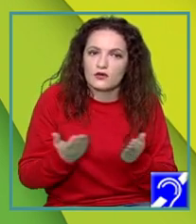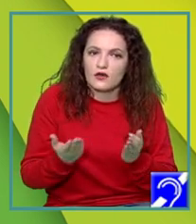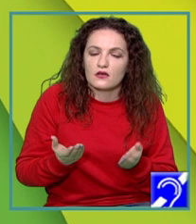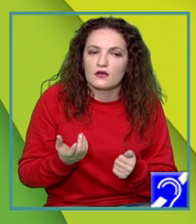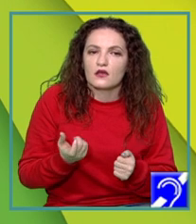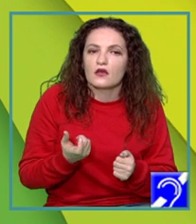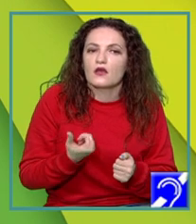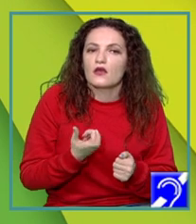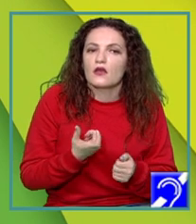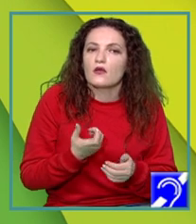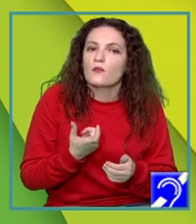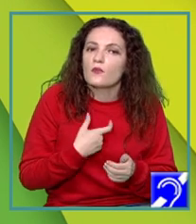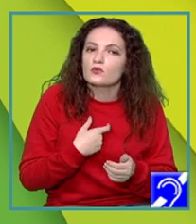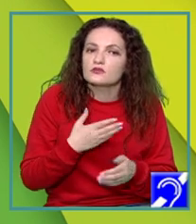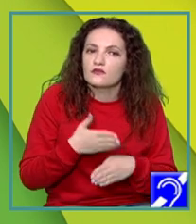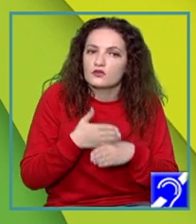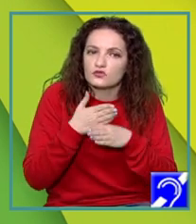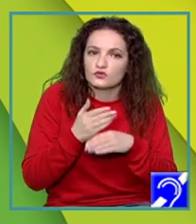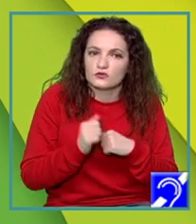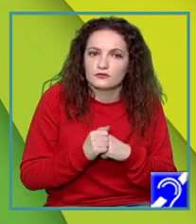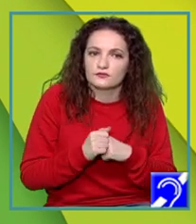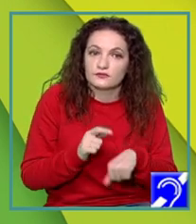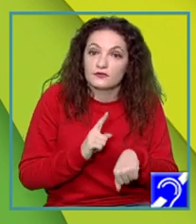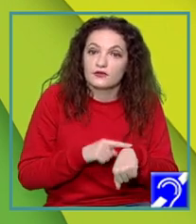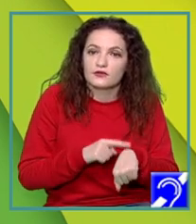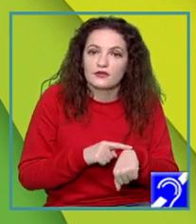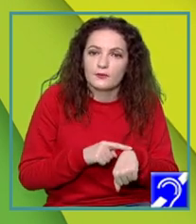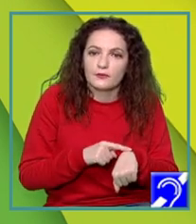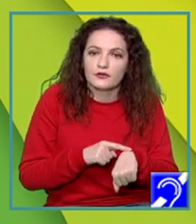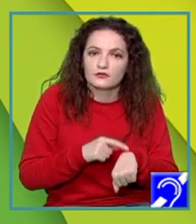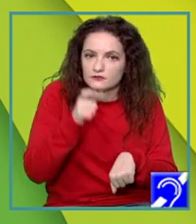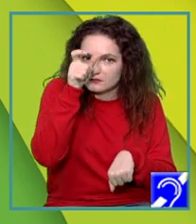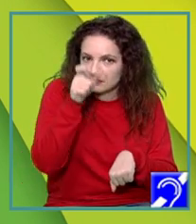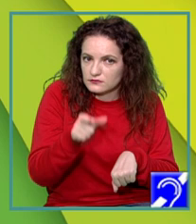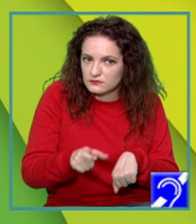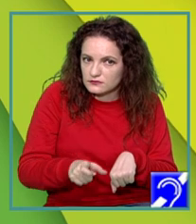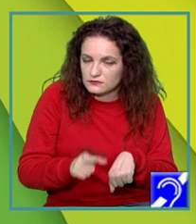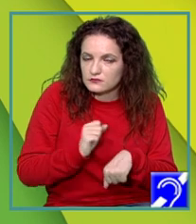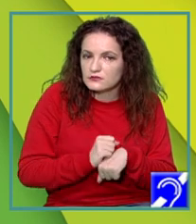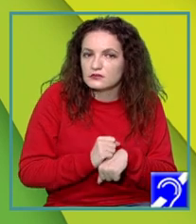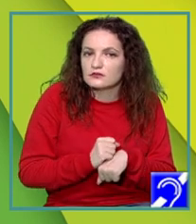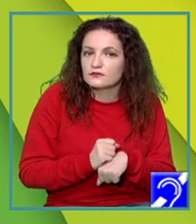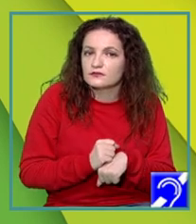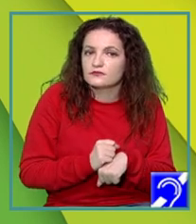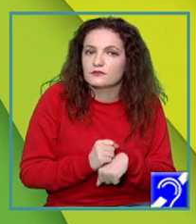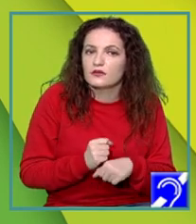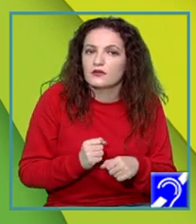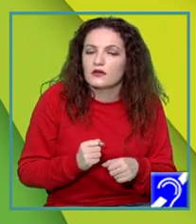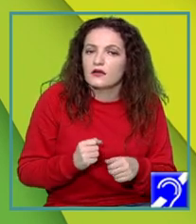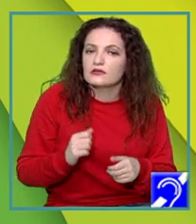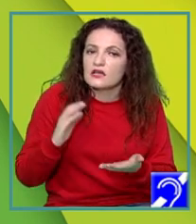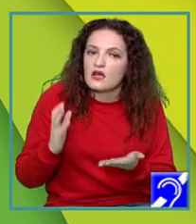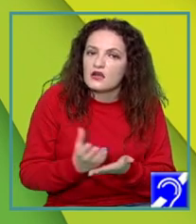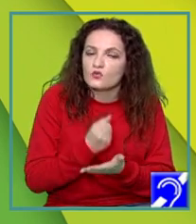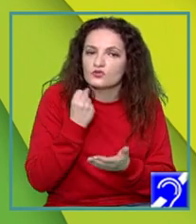De asemenea aș vrea să îmi treceți timpul alocat, Pe coloana timp, ce timp vă alocați ca acel obiectiv să fie